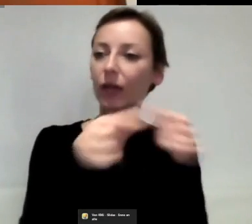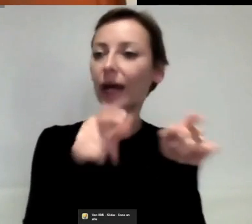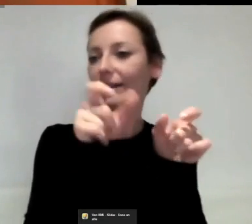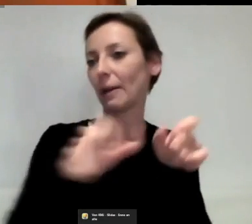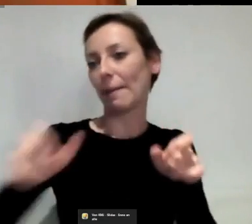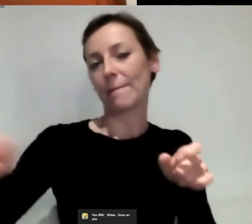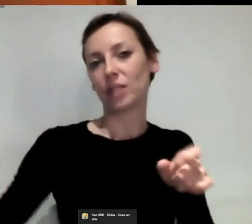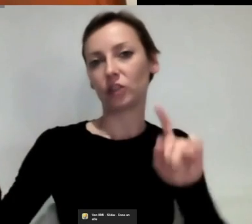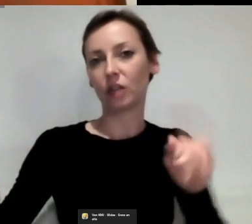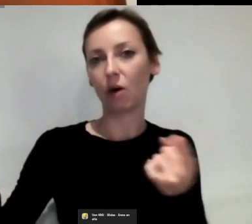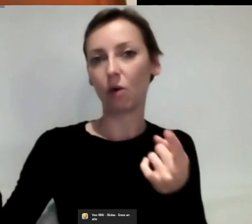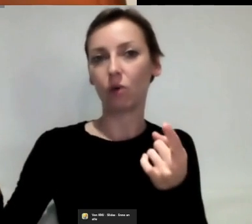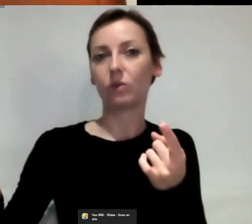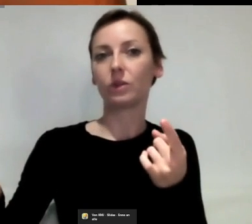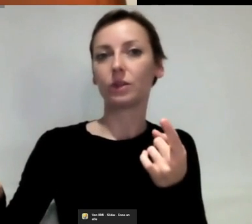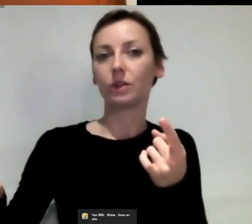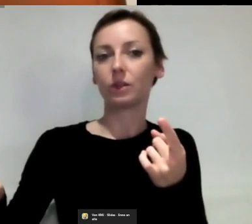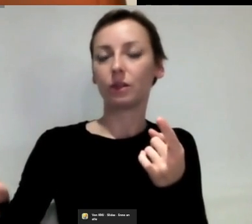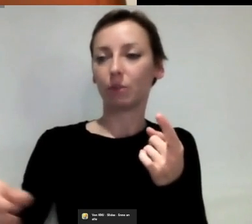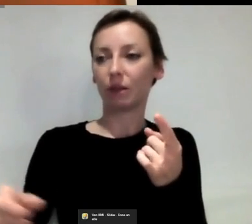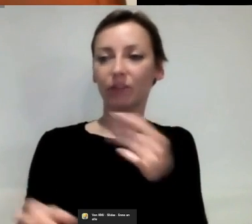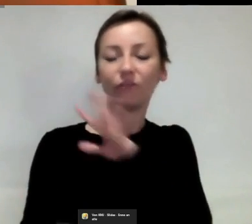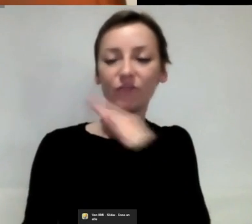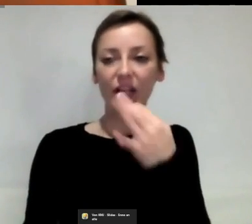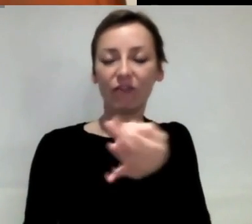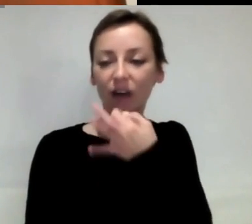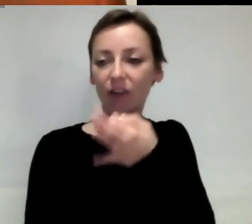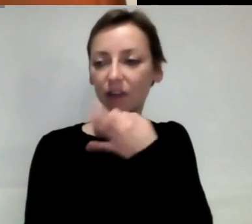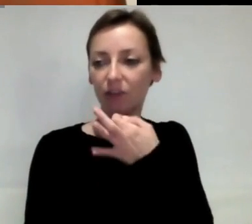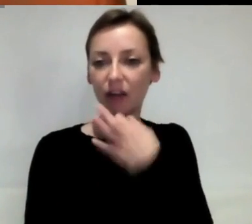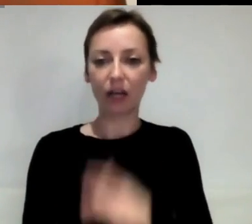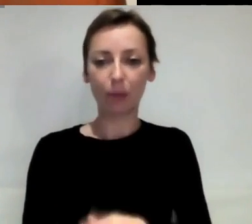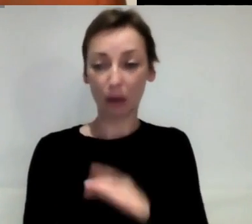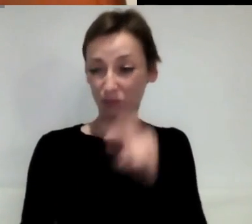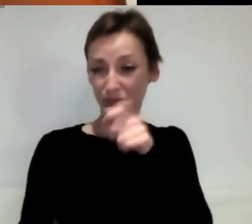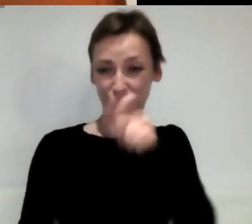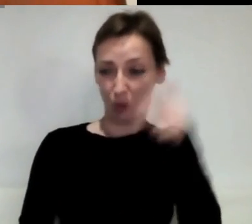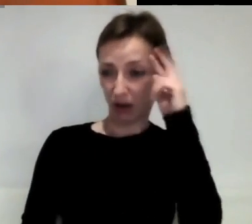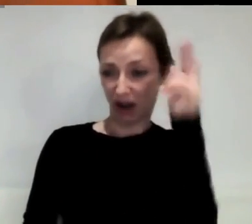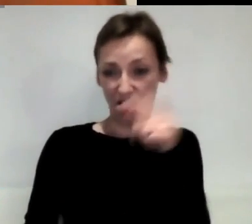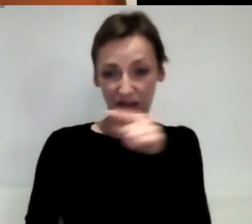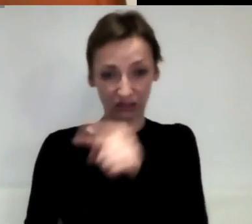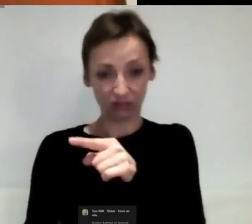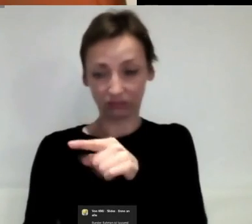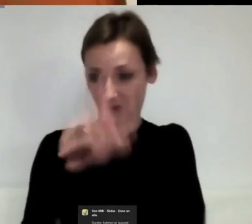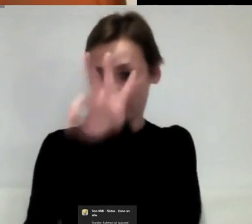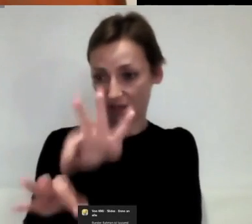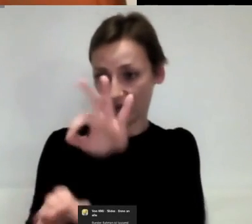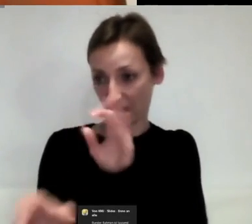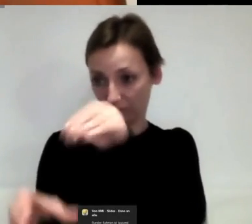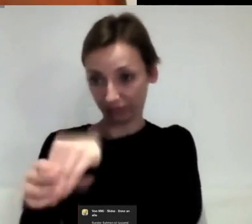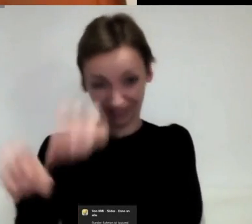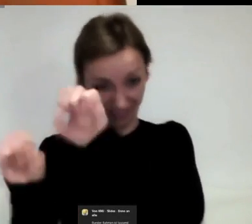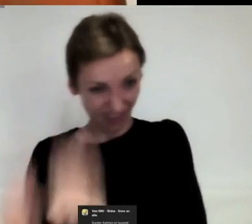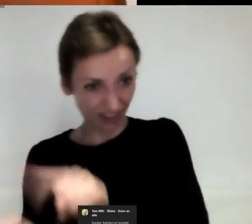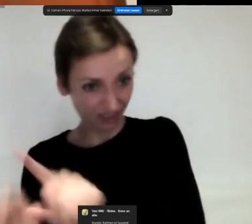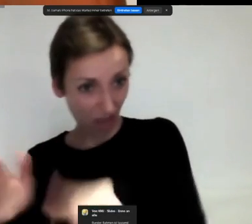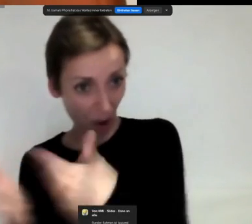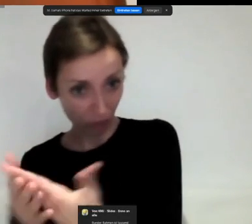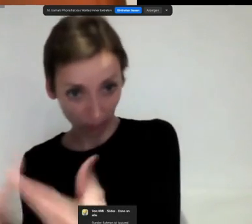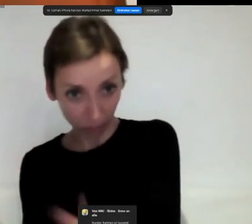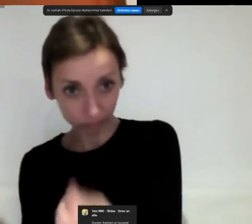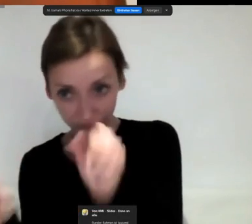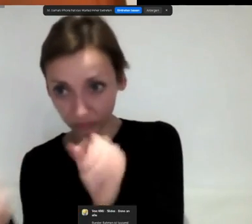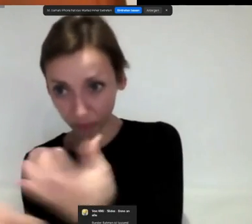wir das denn einfach? Können das die Leute, die bei einem BürgerInnenrat ausgewählt sind? Und das Tolle ist halt, dass sie es können.